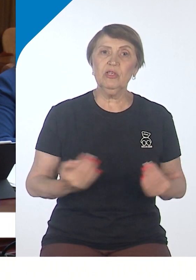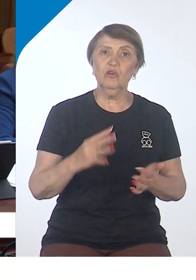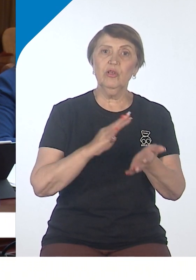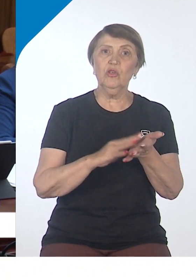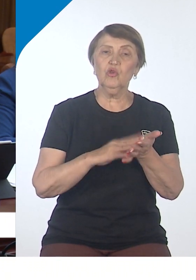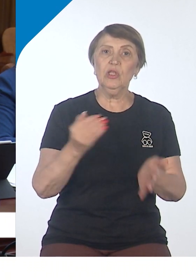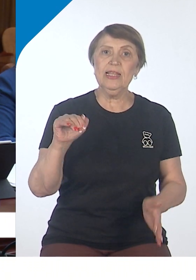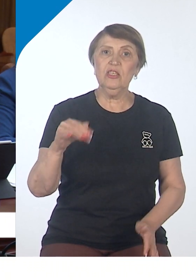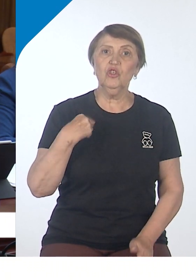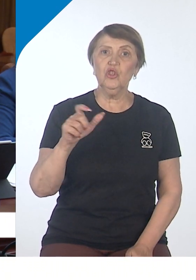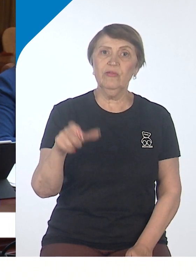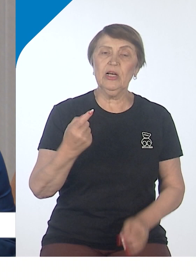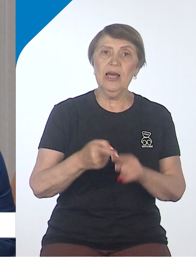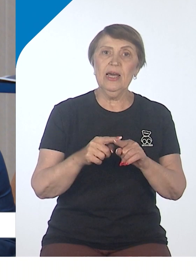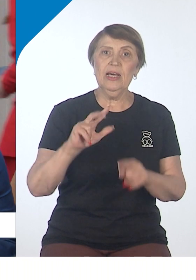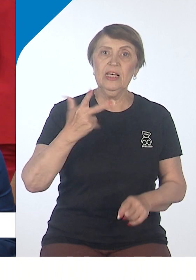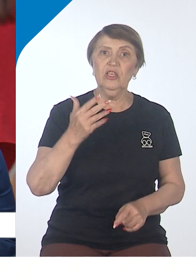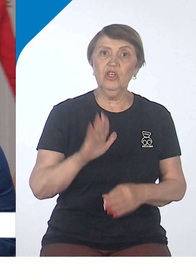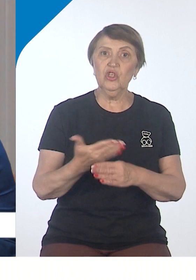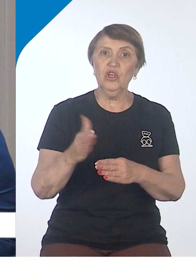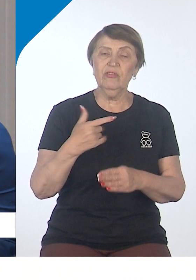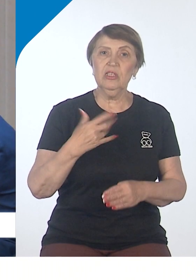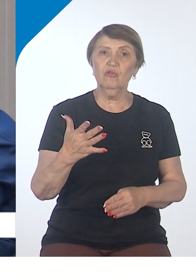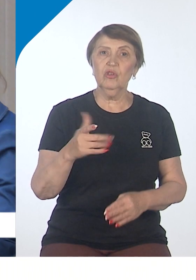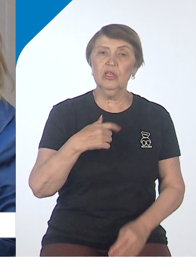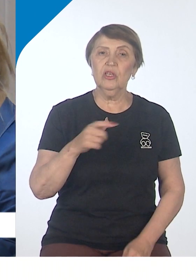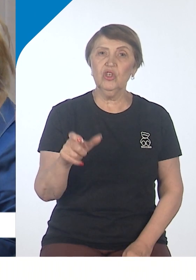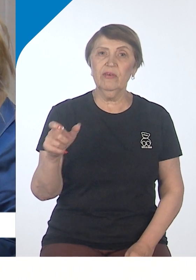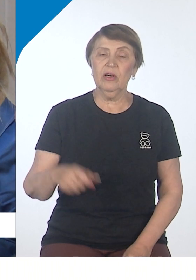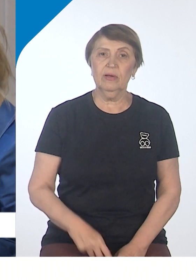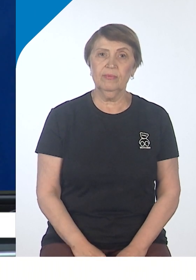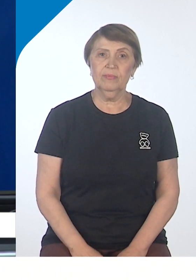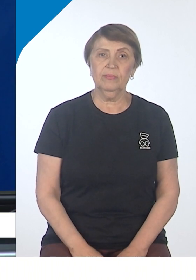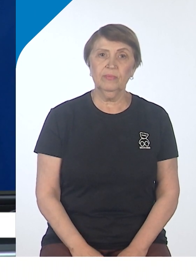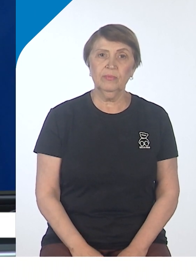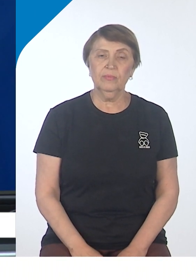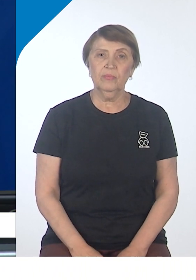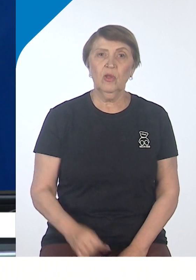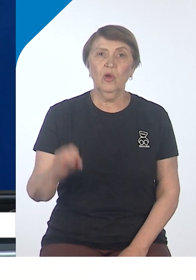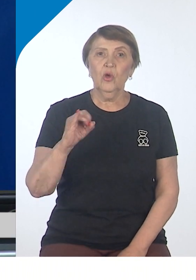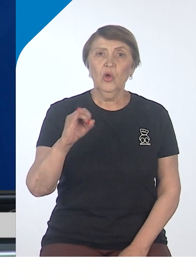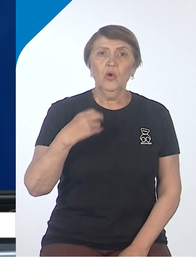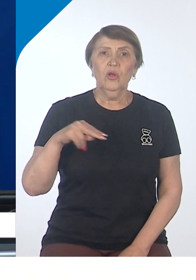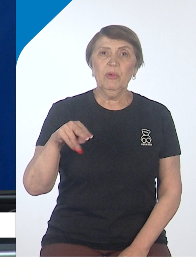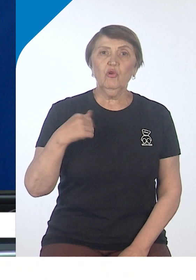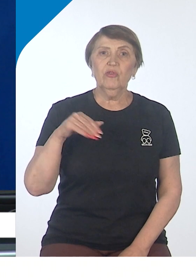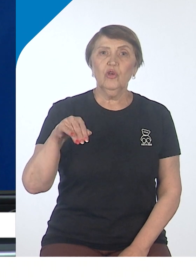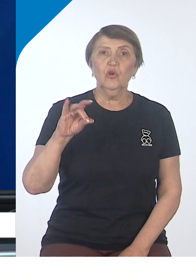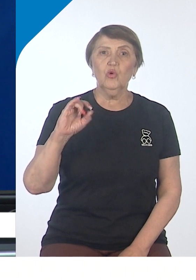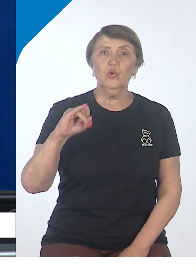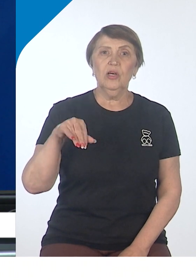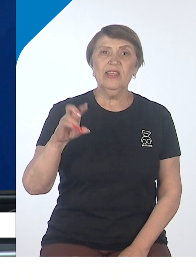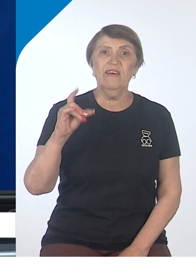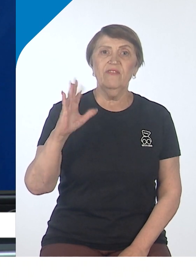тысяч человек. Это три четверти населения всего Хабаровского края. Юрий Петрович Трутнев в рамках работы